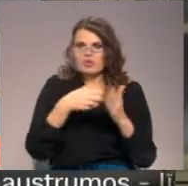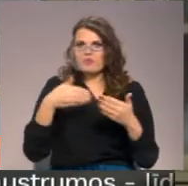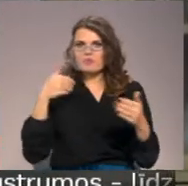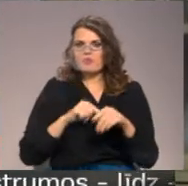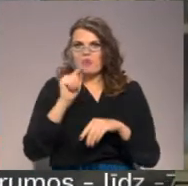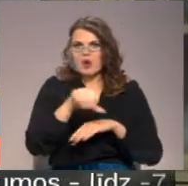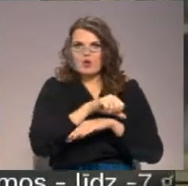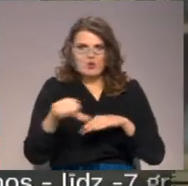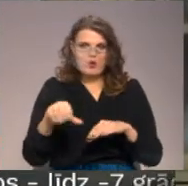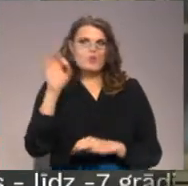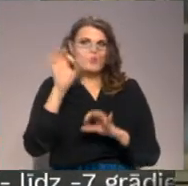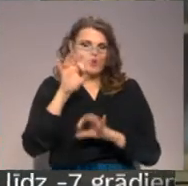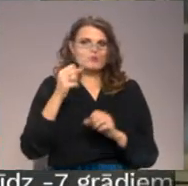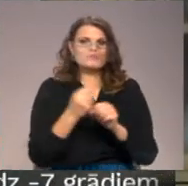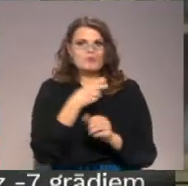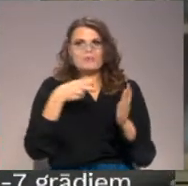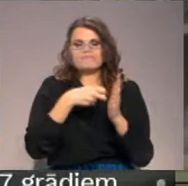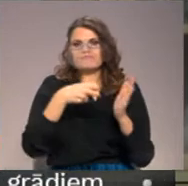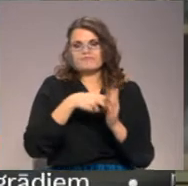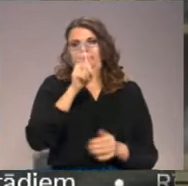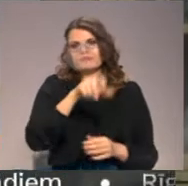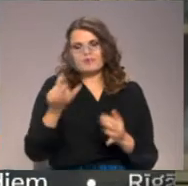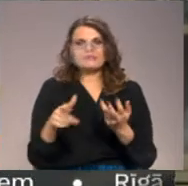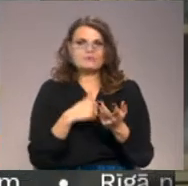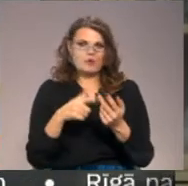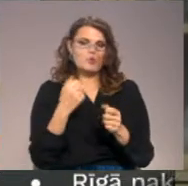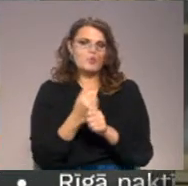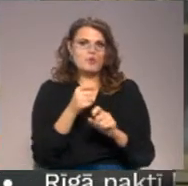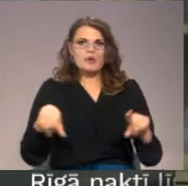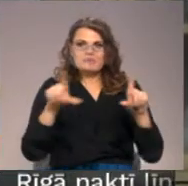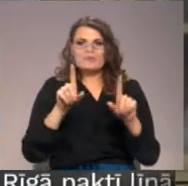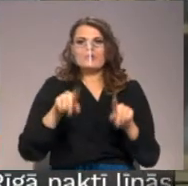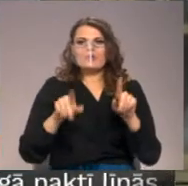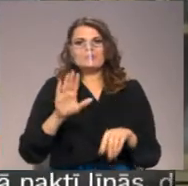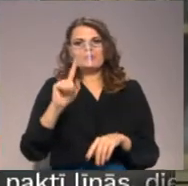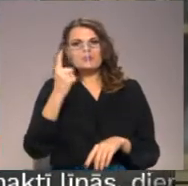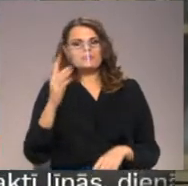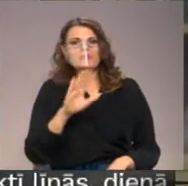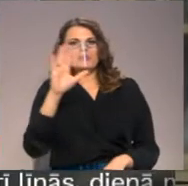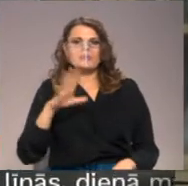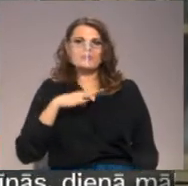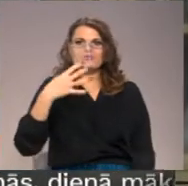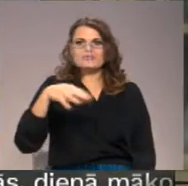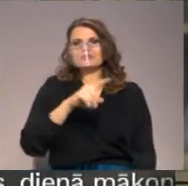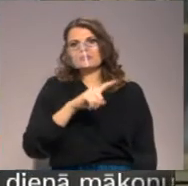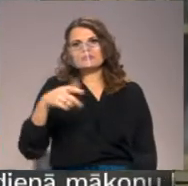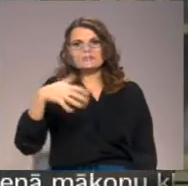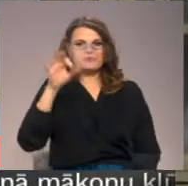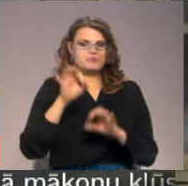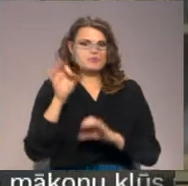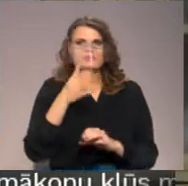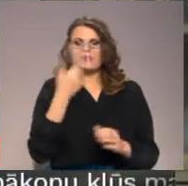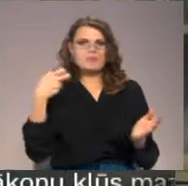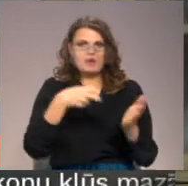un ir tas īpatsvars tomēr, ka reģistrēto cilvēku skaits pieaugu. Ja pirmās dienas tas sastādīja no 45%, kas nebija